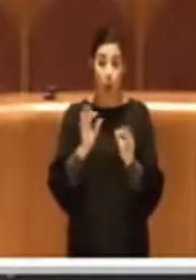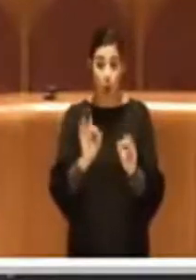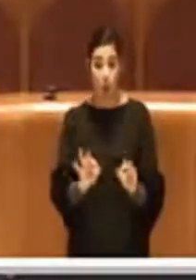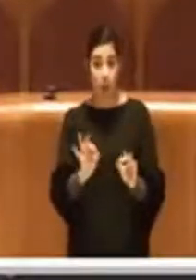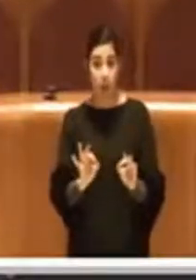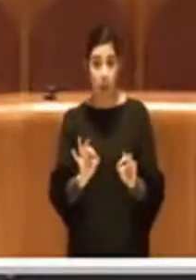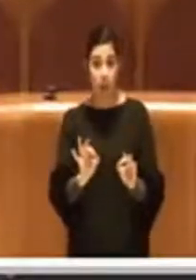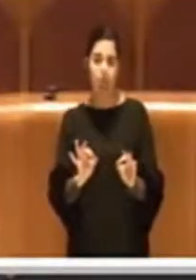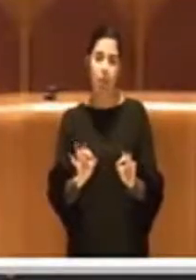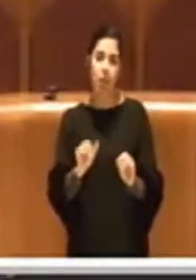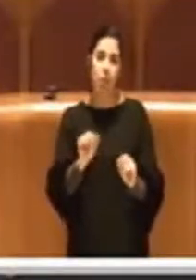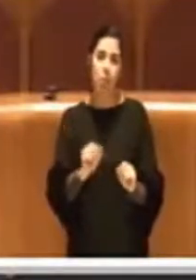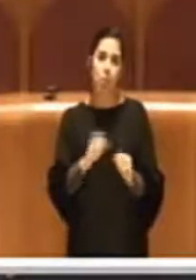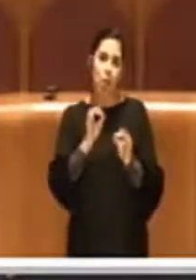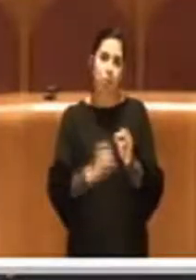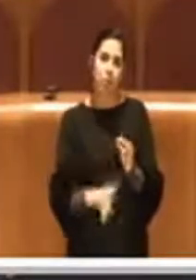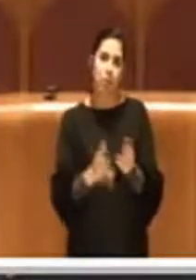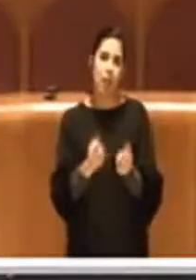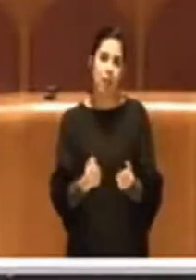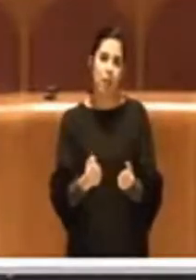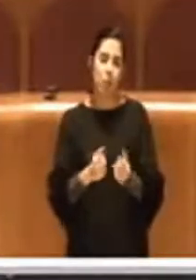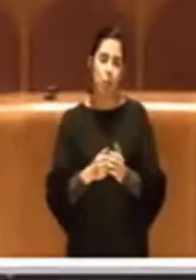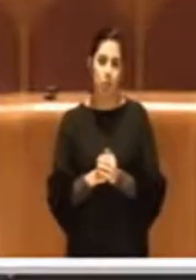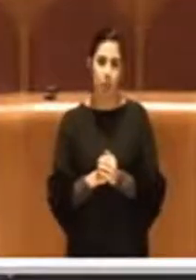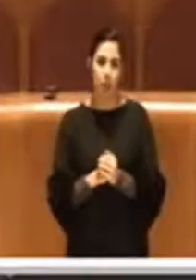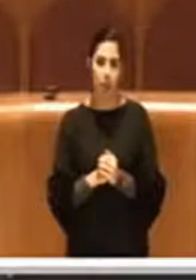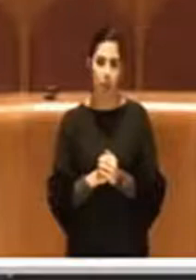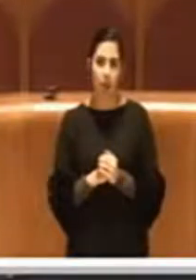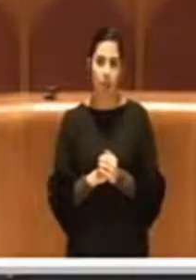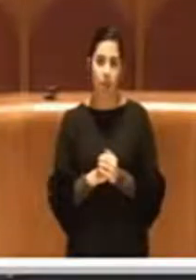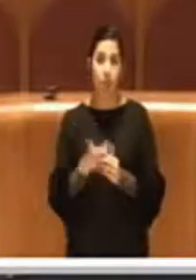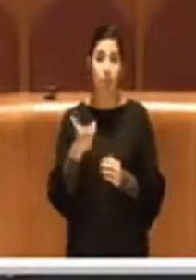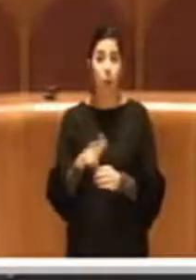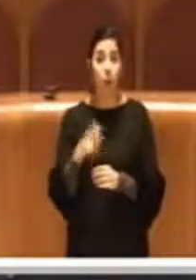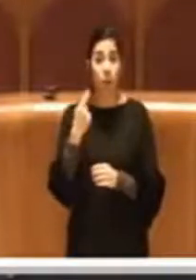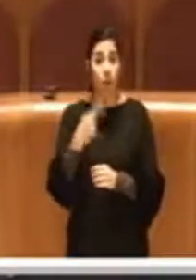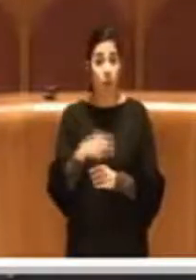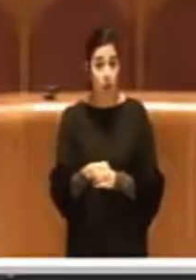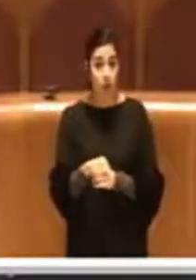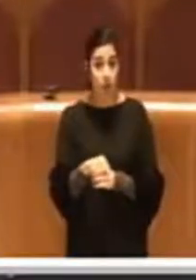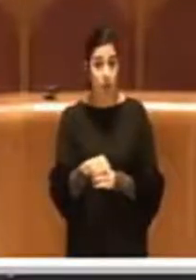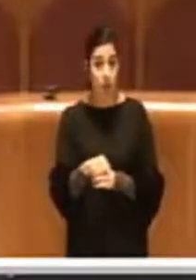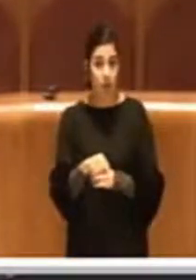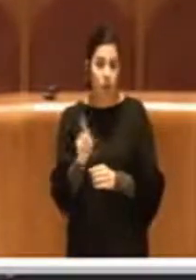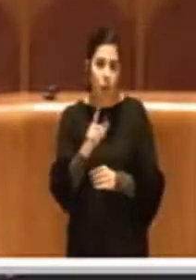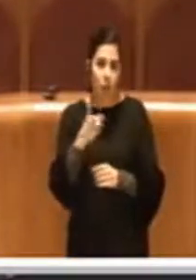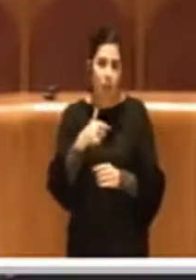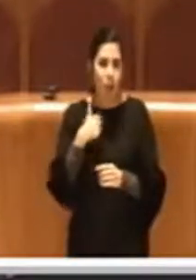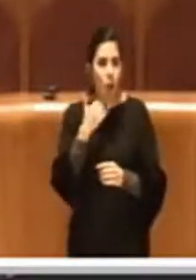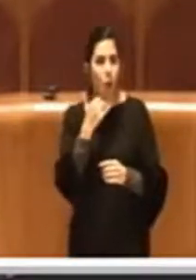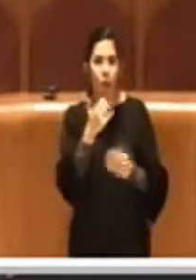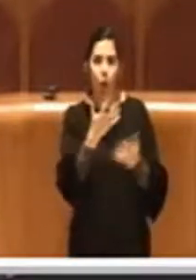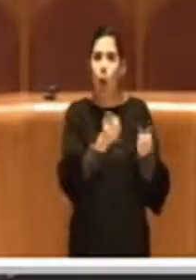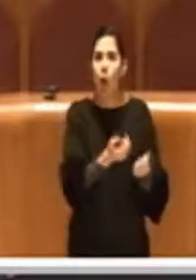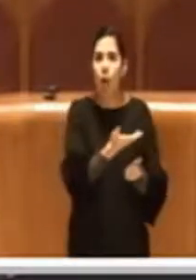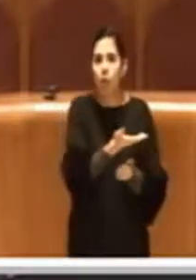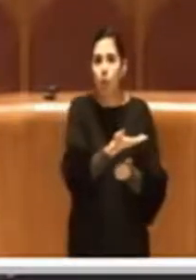abbia un'immediata eseguibilità. e per questo non perché non voglia accettare